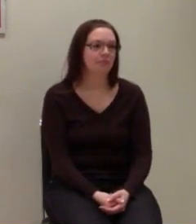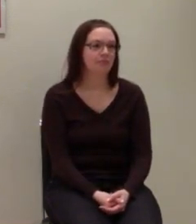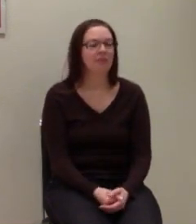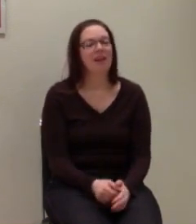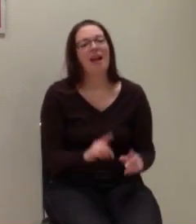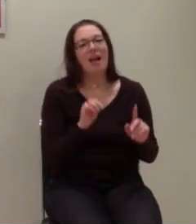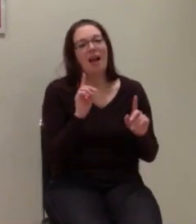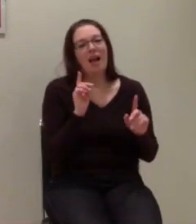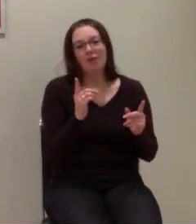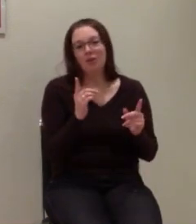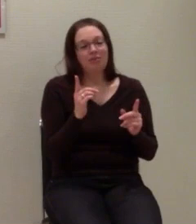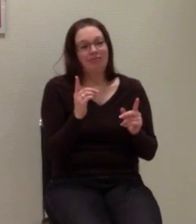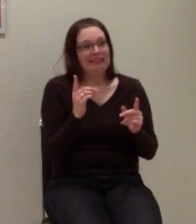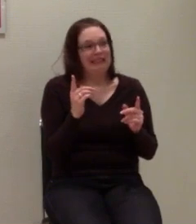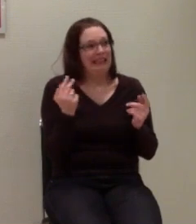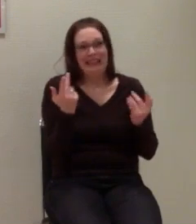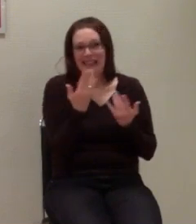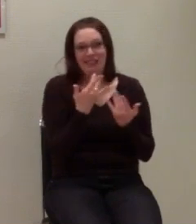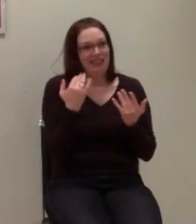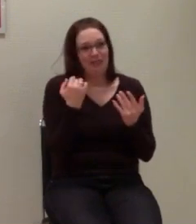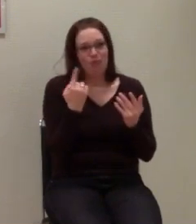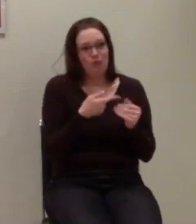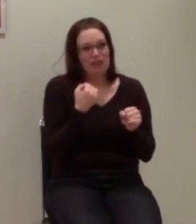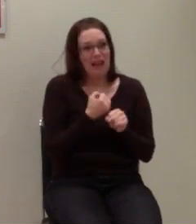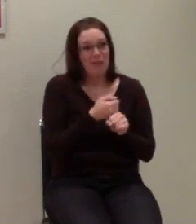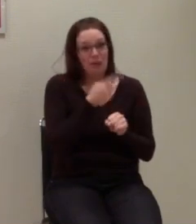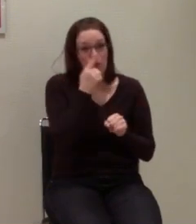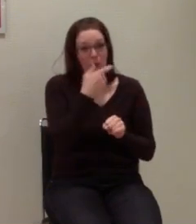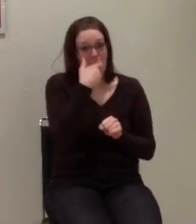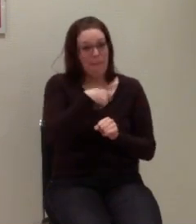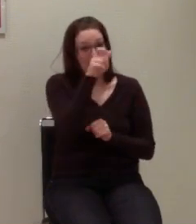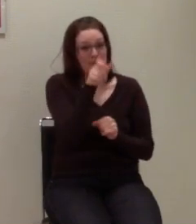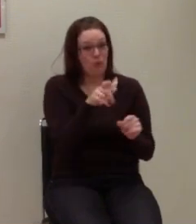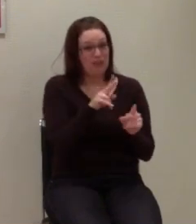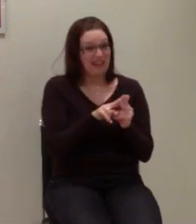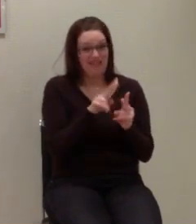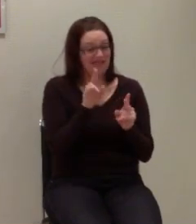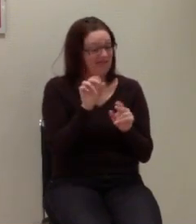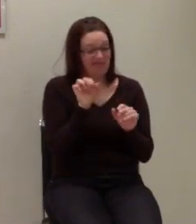Wir müssen ja irgendwie arbeiten und ich glaube, nur über Re-Live-Treffen funktioniert es nicht.